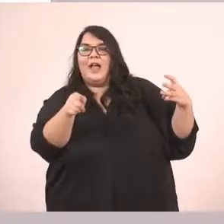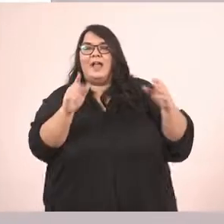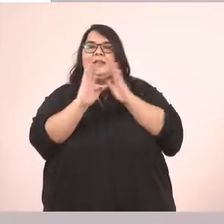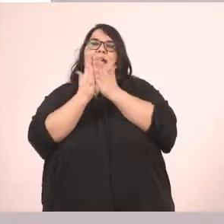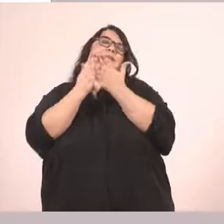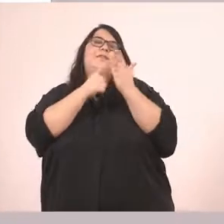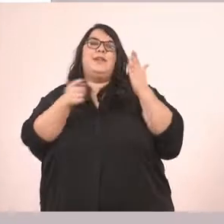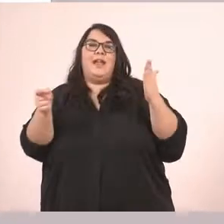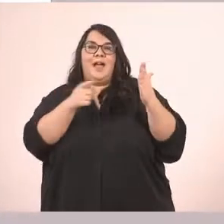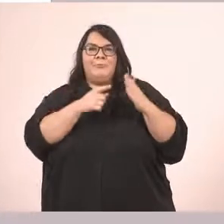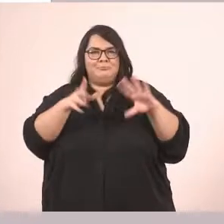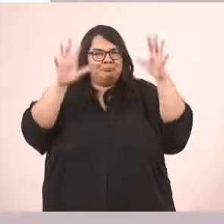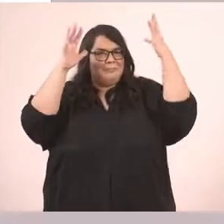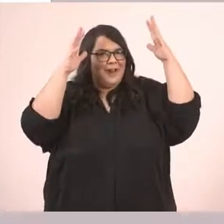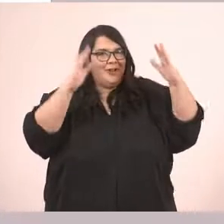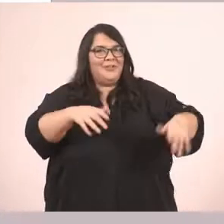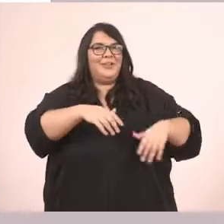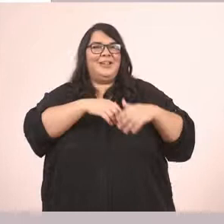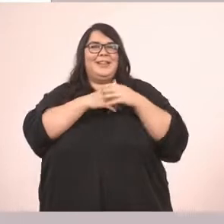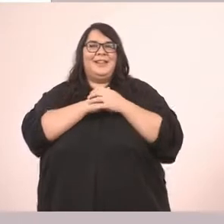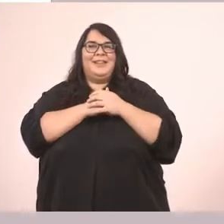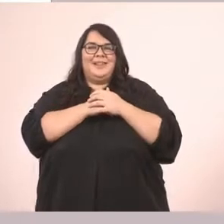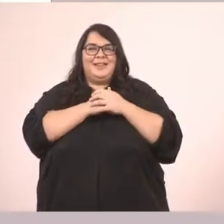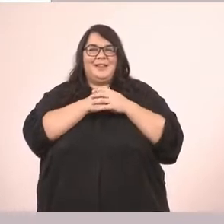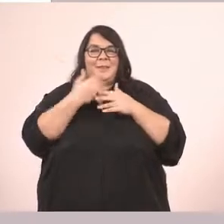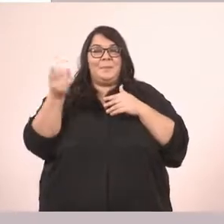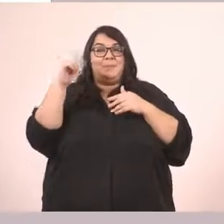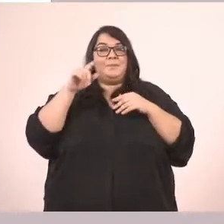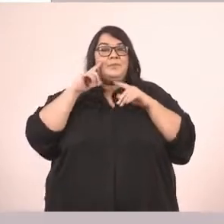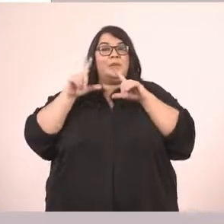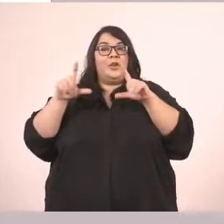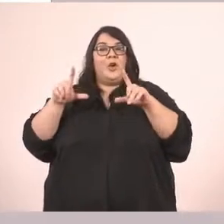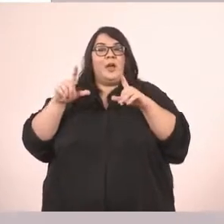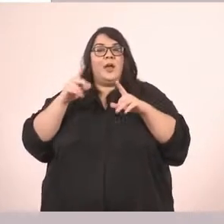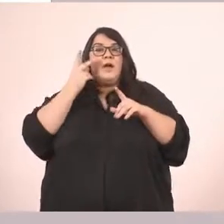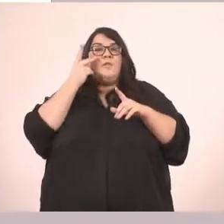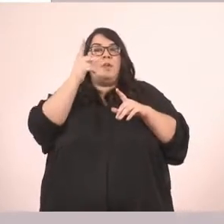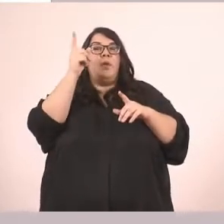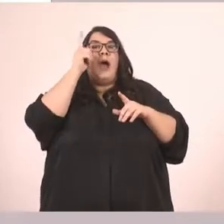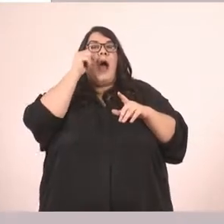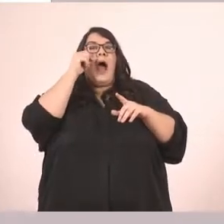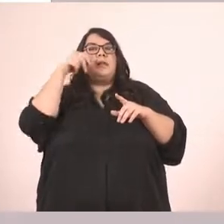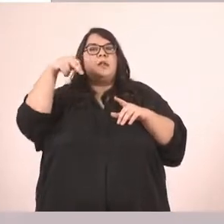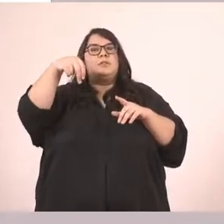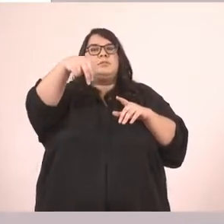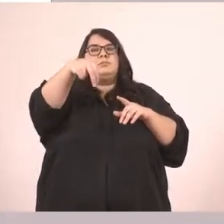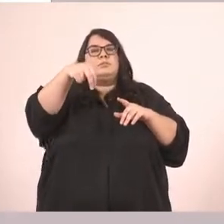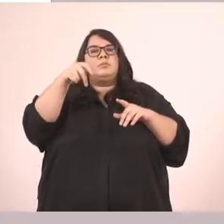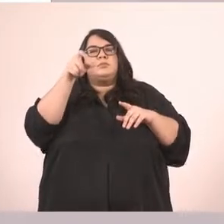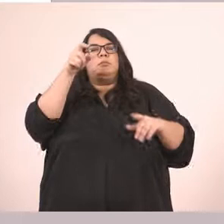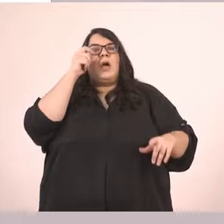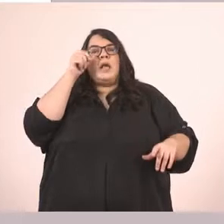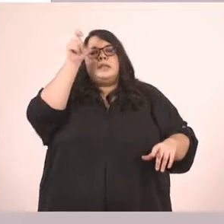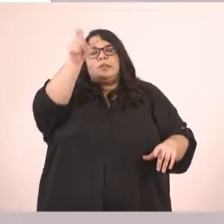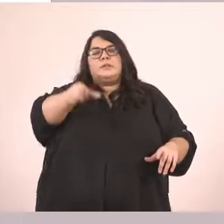Πάρα πολύ ωραία παιδιά. Στην επόμενη εικόνα βλέπουμε έναν κύριο. Τι θα πούμε για τον